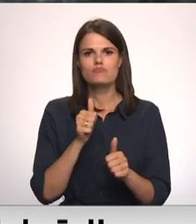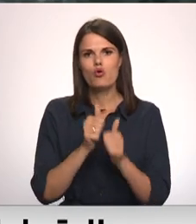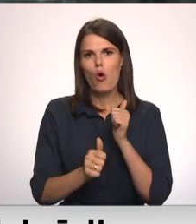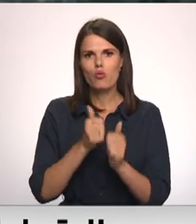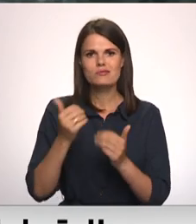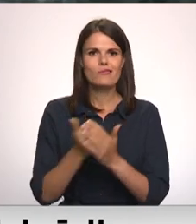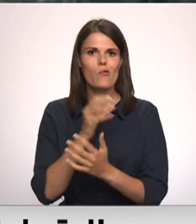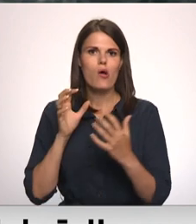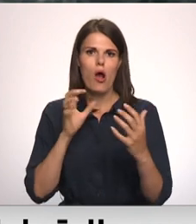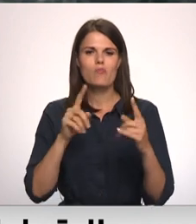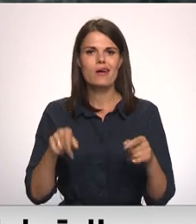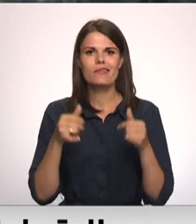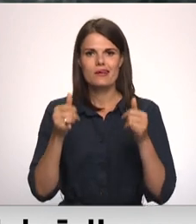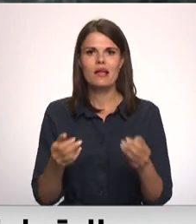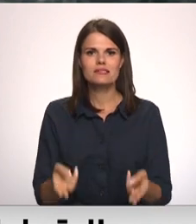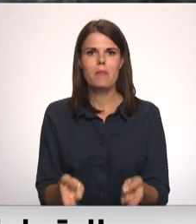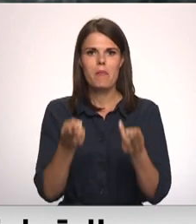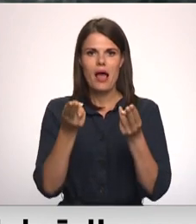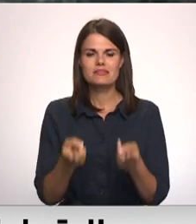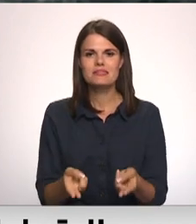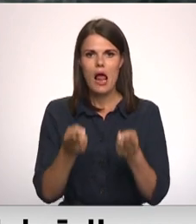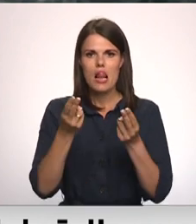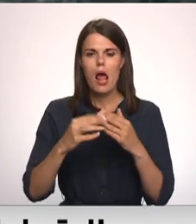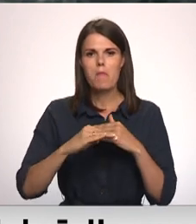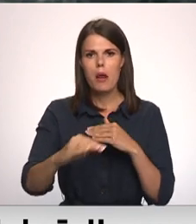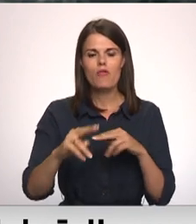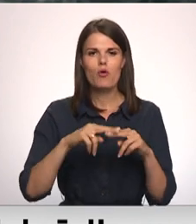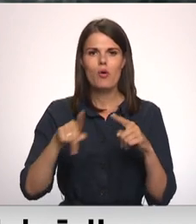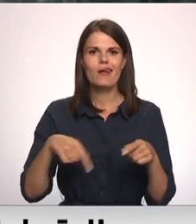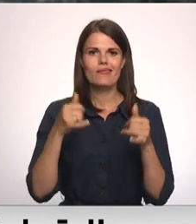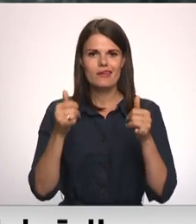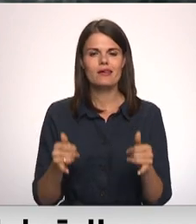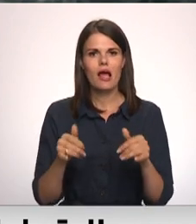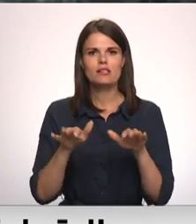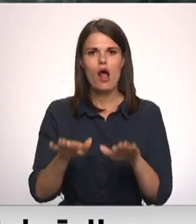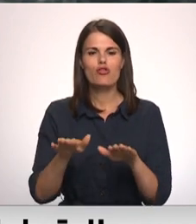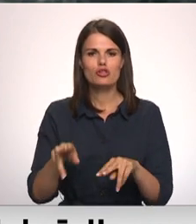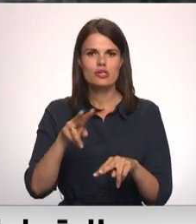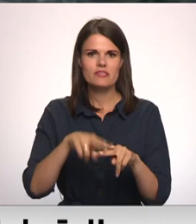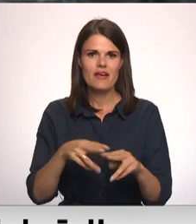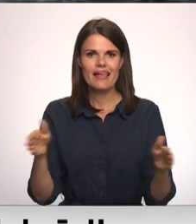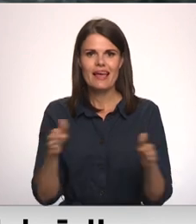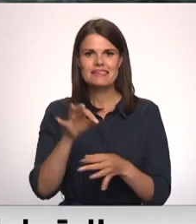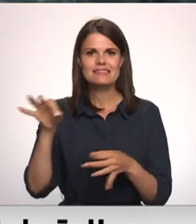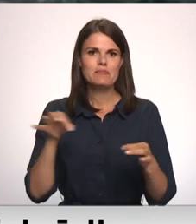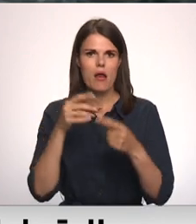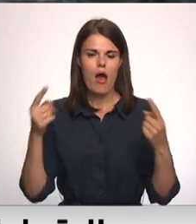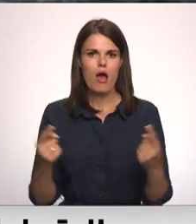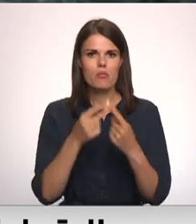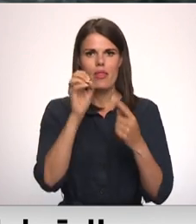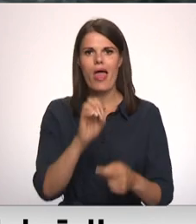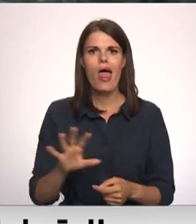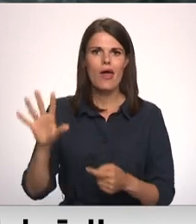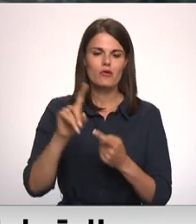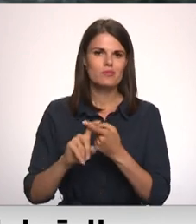autobusos ratiņkrēsla pacēlāja platformas un ratiņkrēsla atrašanās vietas izmēri ir atbilstīga Eiropas Savienības direktīvai,